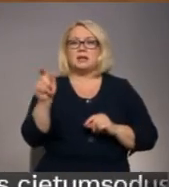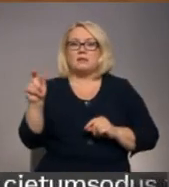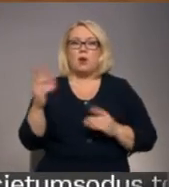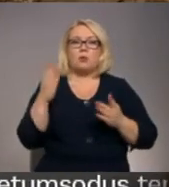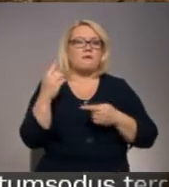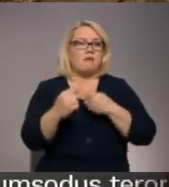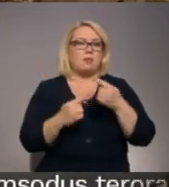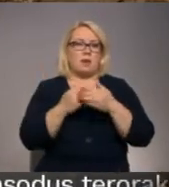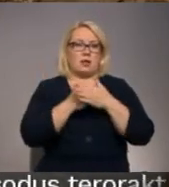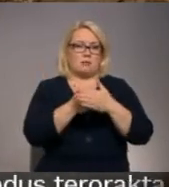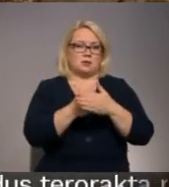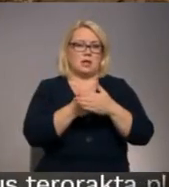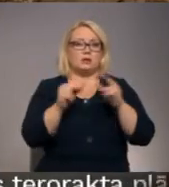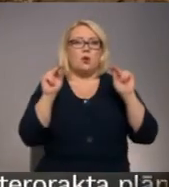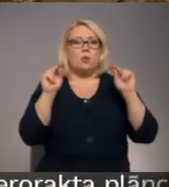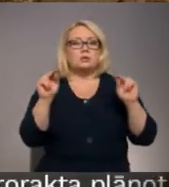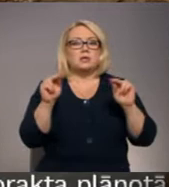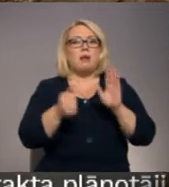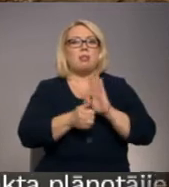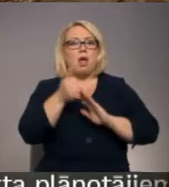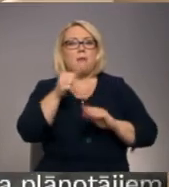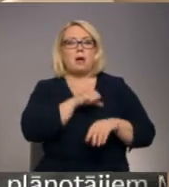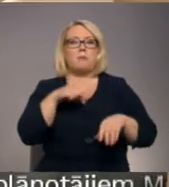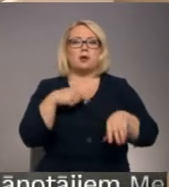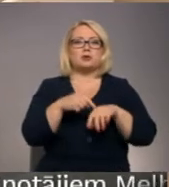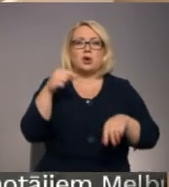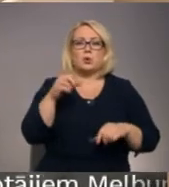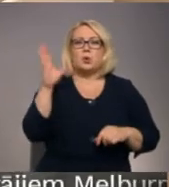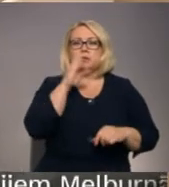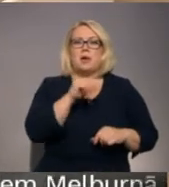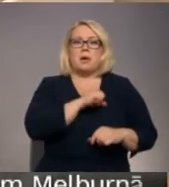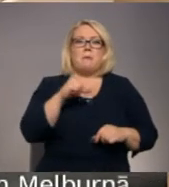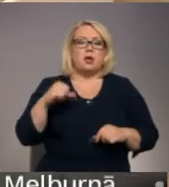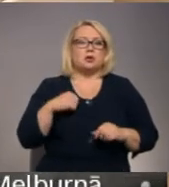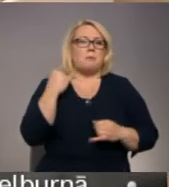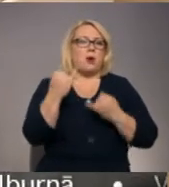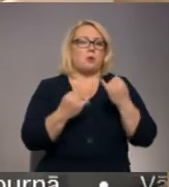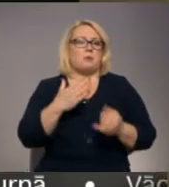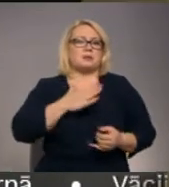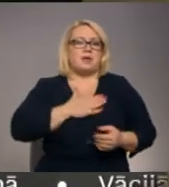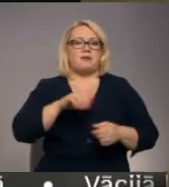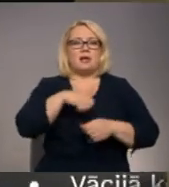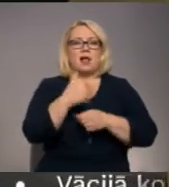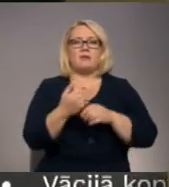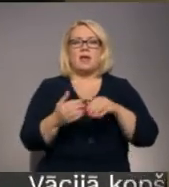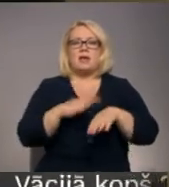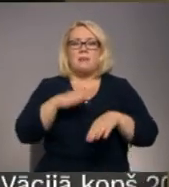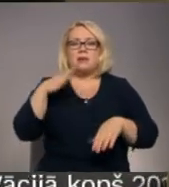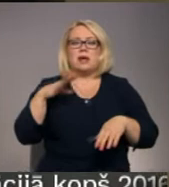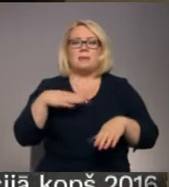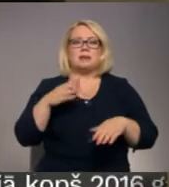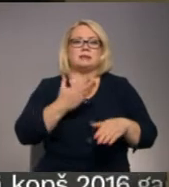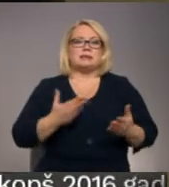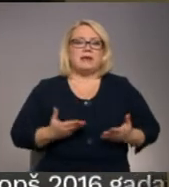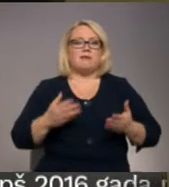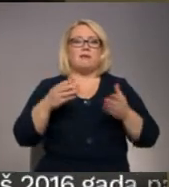atbalstīs. Uzticība labāka pašsajūta un spēja pašiem parūpēties par sevi ir galvenie iemesli, kāpēc dzīvi grupu dzīvokļos